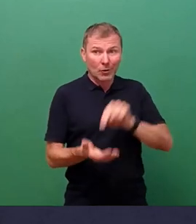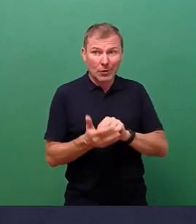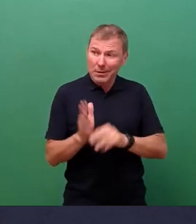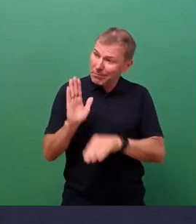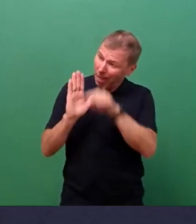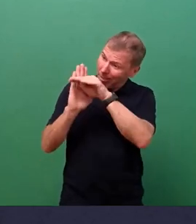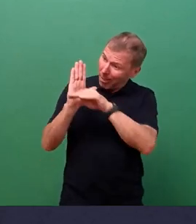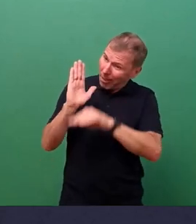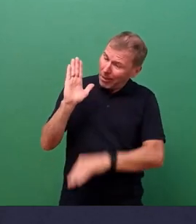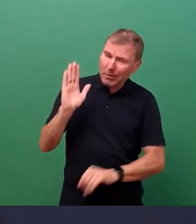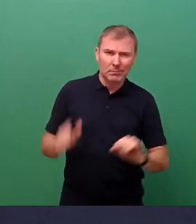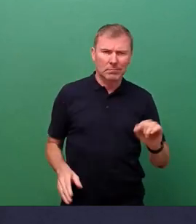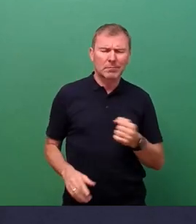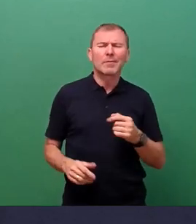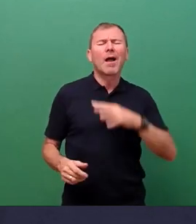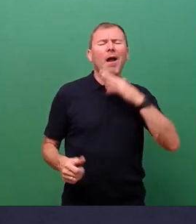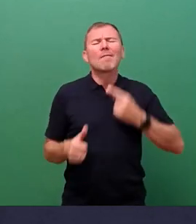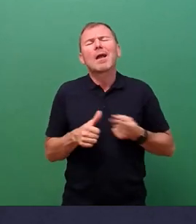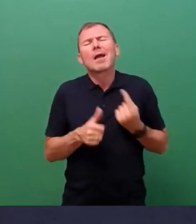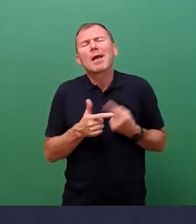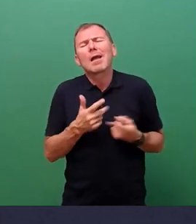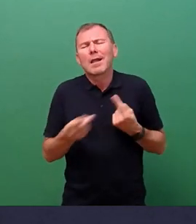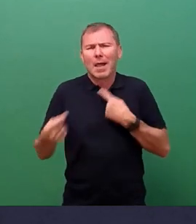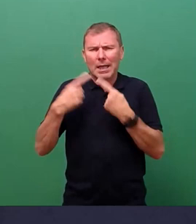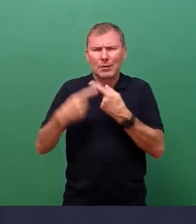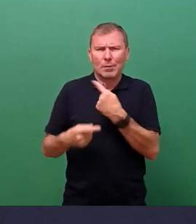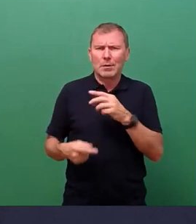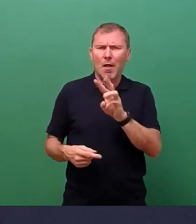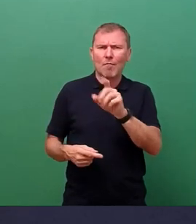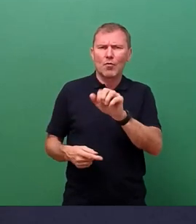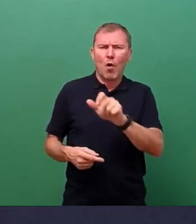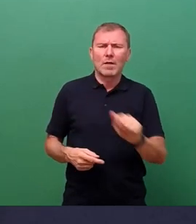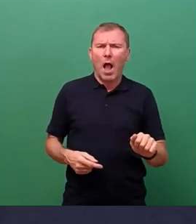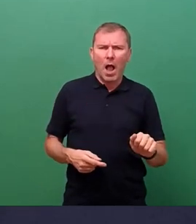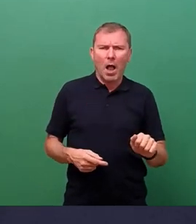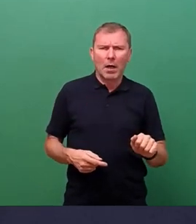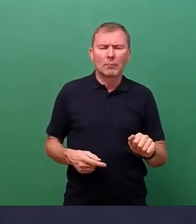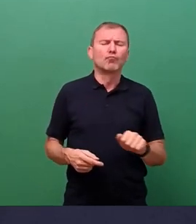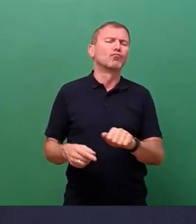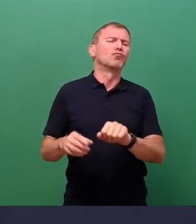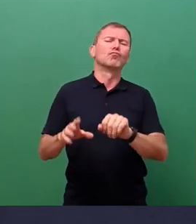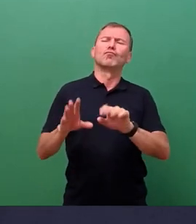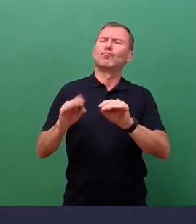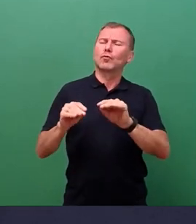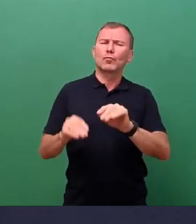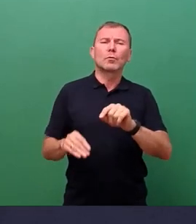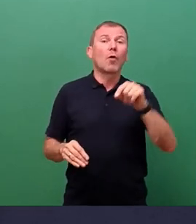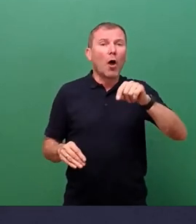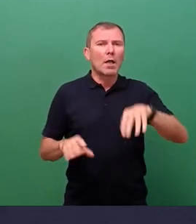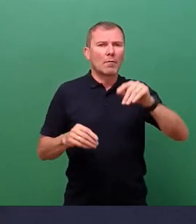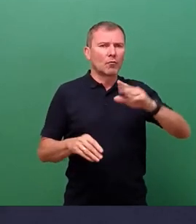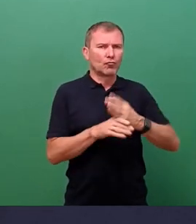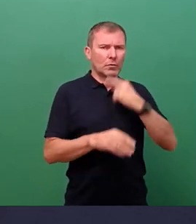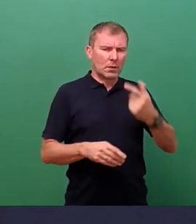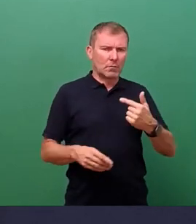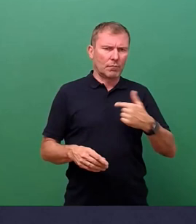zahlreichen Gesprächen mit der Vonovia. Das hat zu tun, was ich auch heute wieder eingangs gesagt habe, dass wir uns damit beschäftigen,